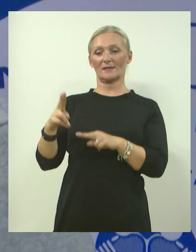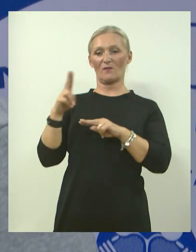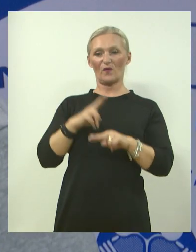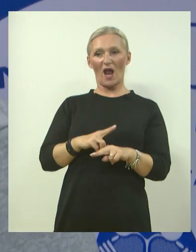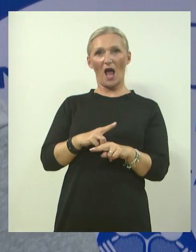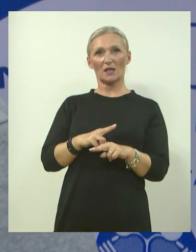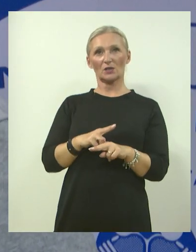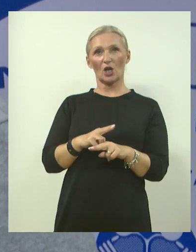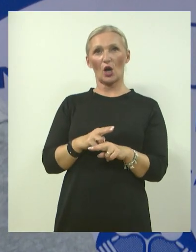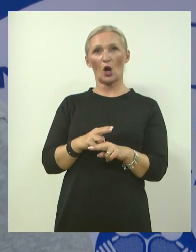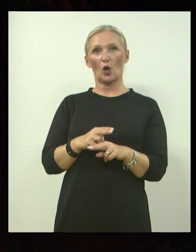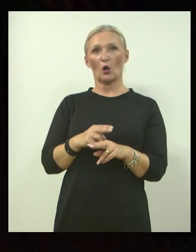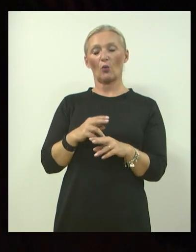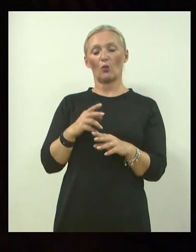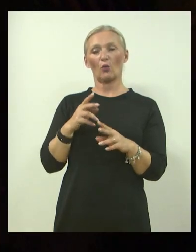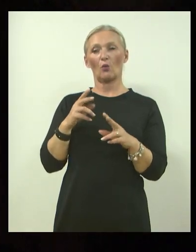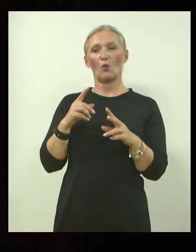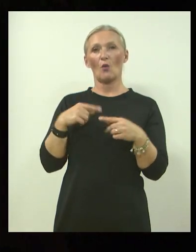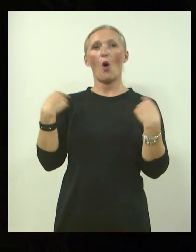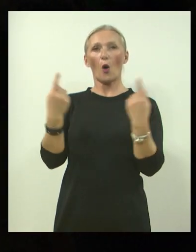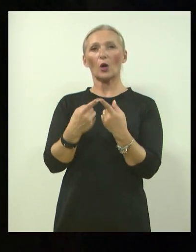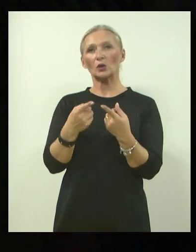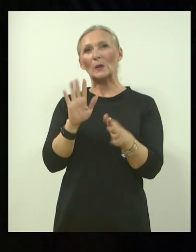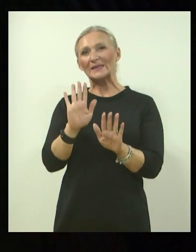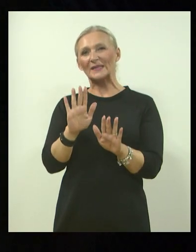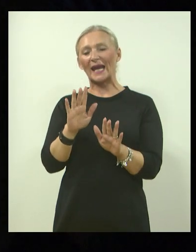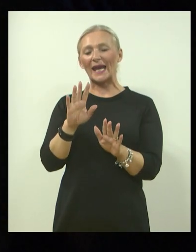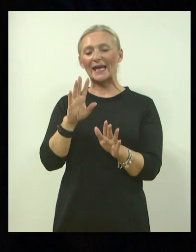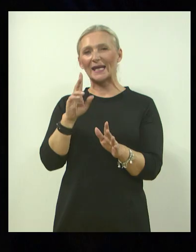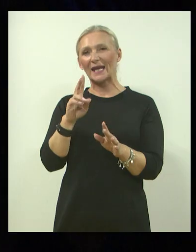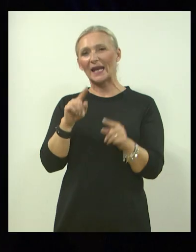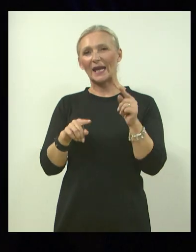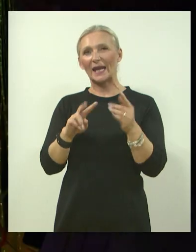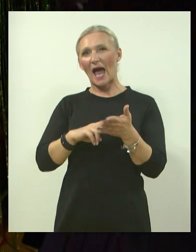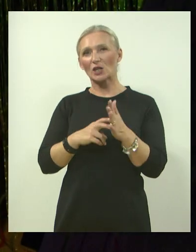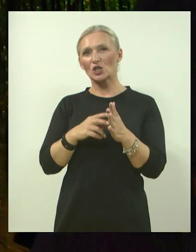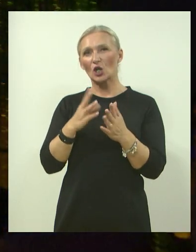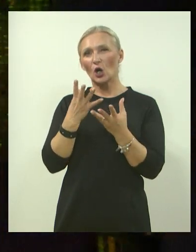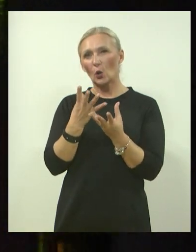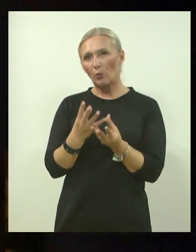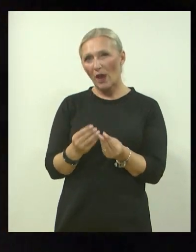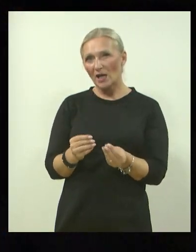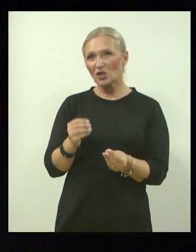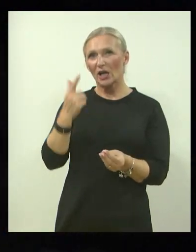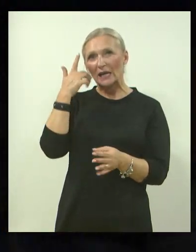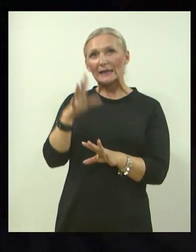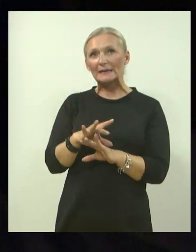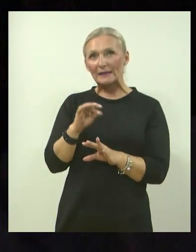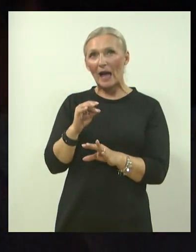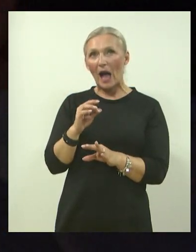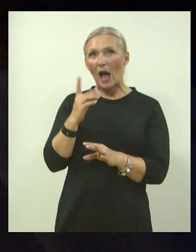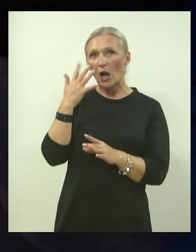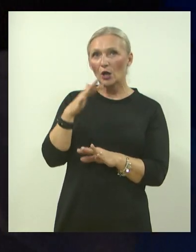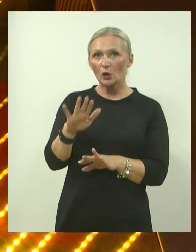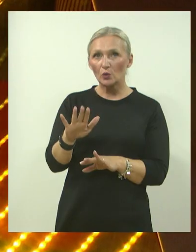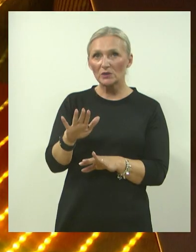nepomijenjenu životnu okolinu. Da bi to na neki način ublažili, ideja jednog malog uskog kruga ljudi u drušu naše djece